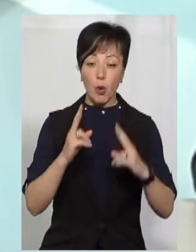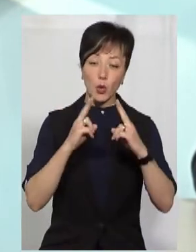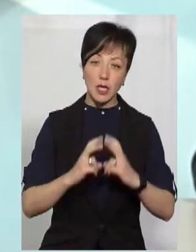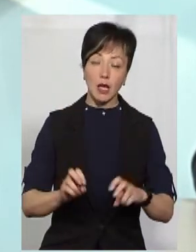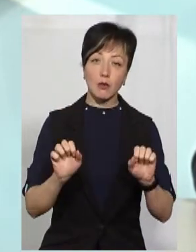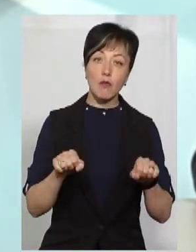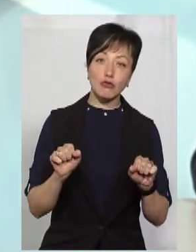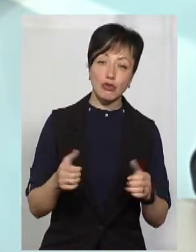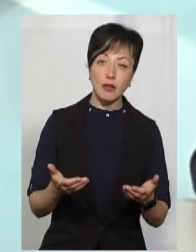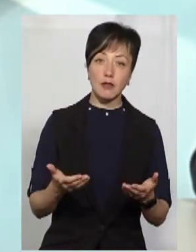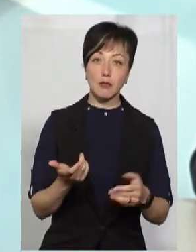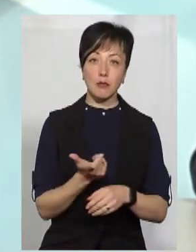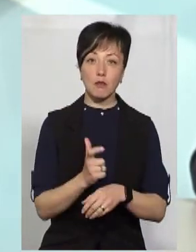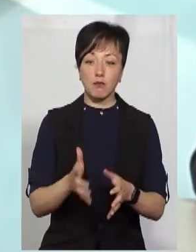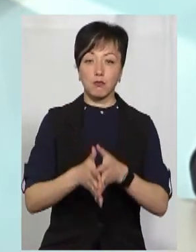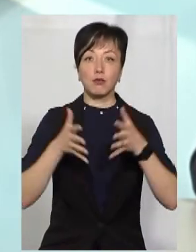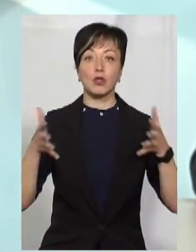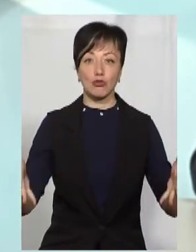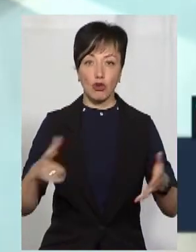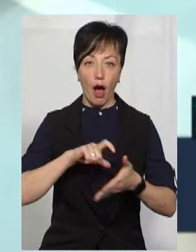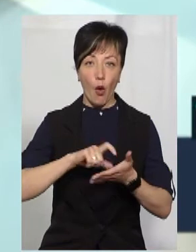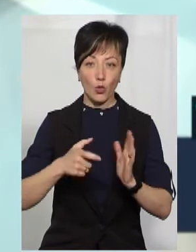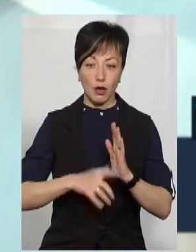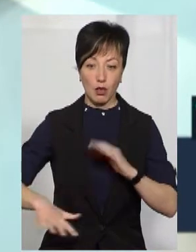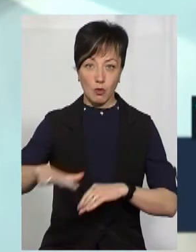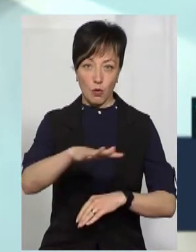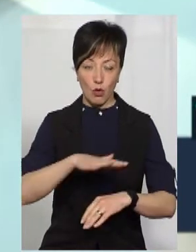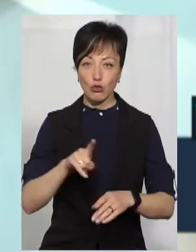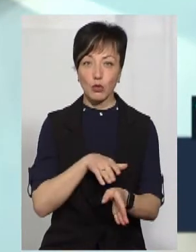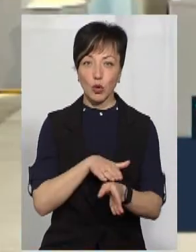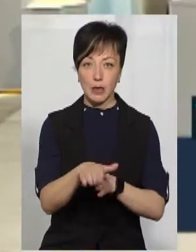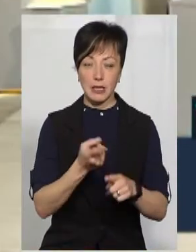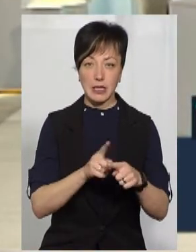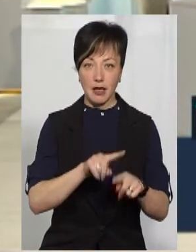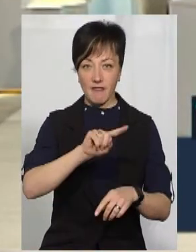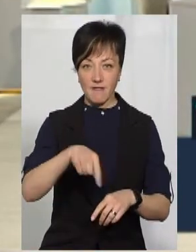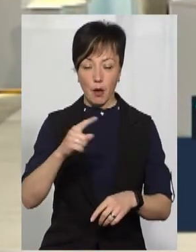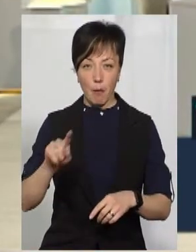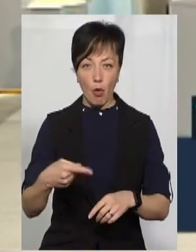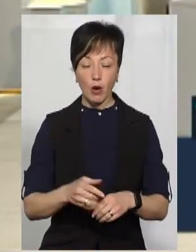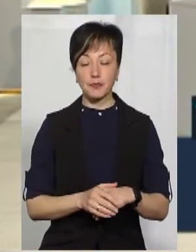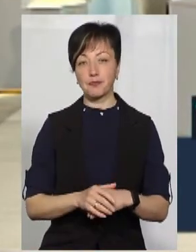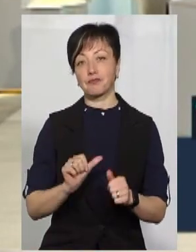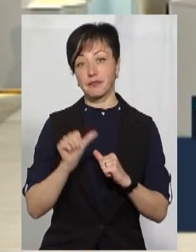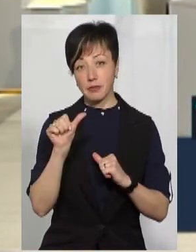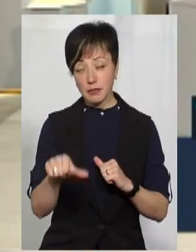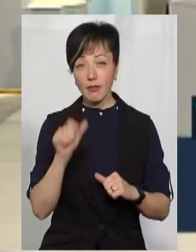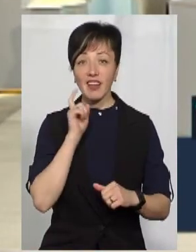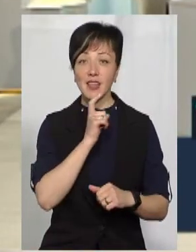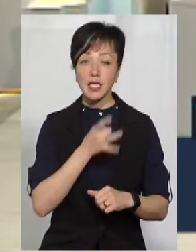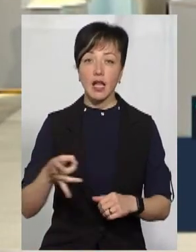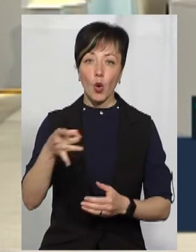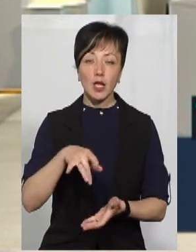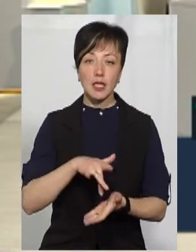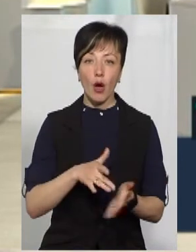можливості все-таки більших аудиторій, де це можливо, щоб дотриматися тих вимог. Крім того, Вінницький регіональний